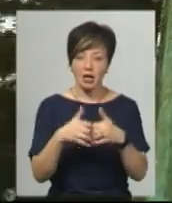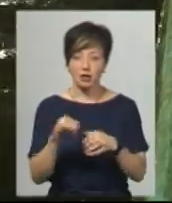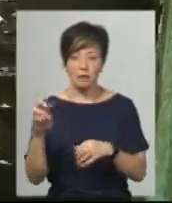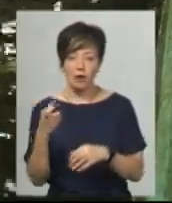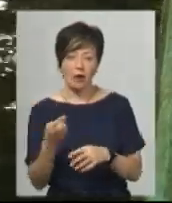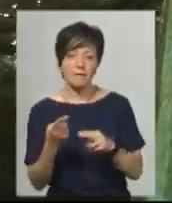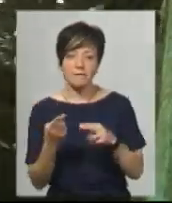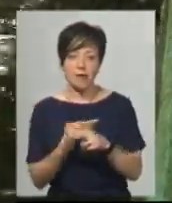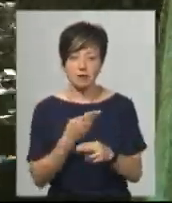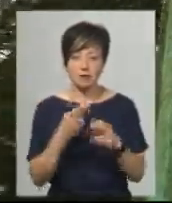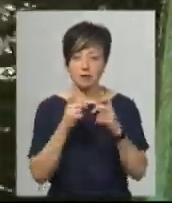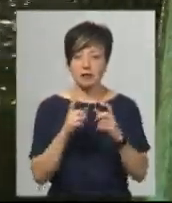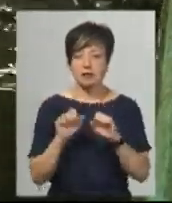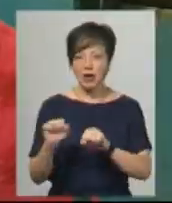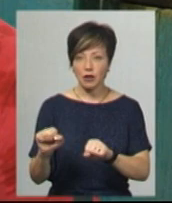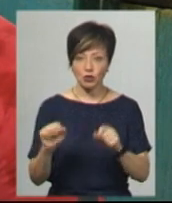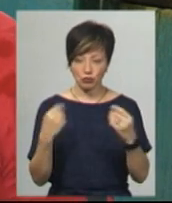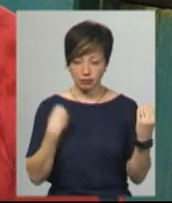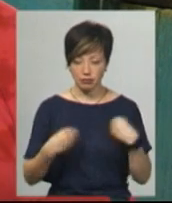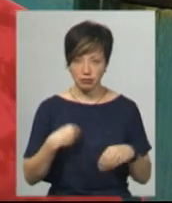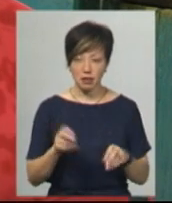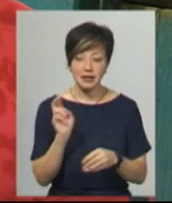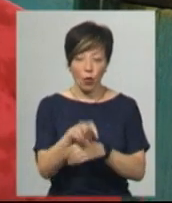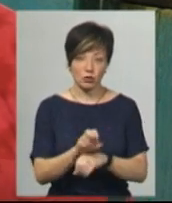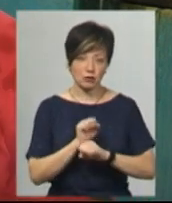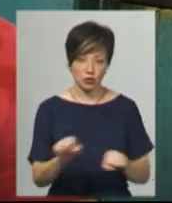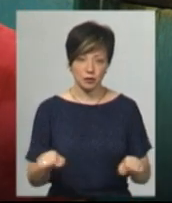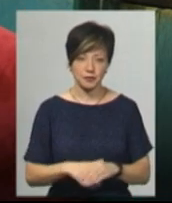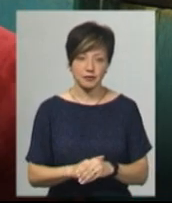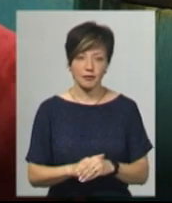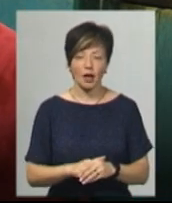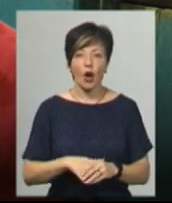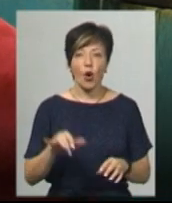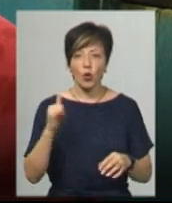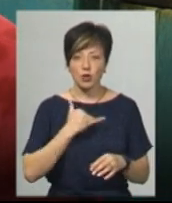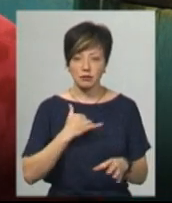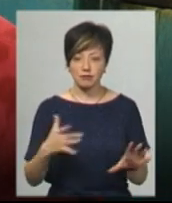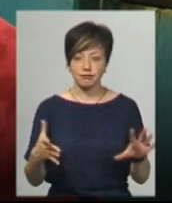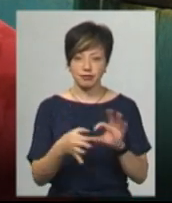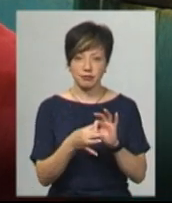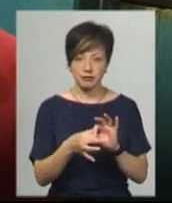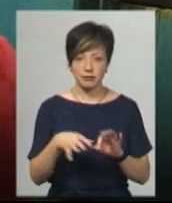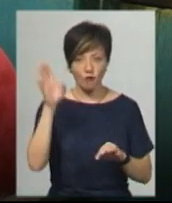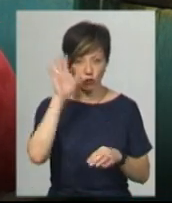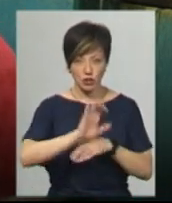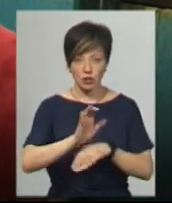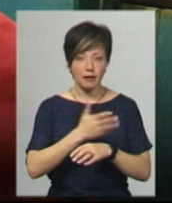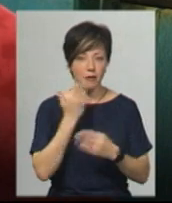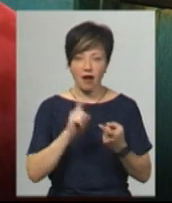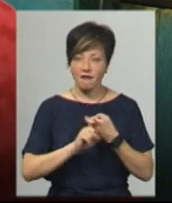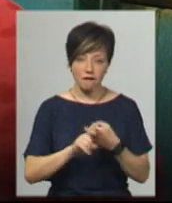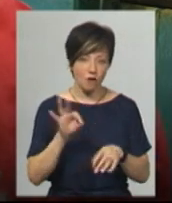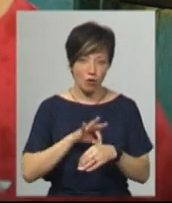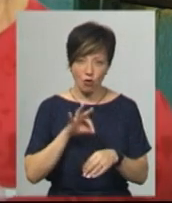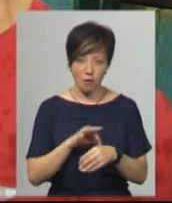засобів захисту заходити в приміщення не можна. Установка замкнутого водопостачання, ми не маємо ніяких хвороб, не маємо ніяких паразитів,